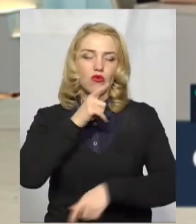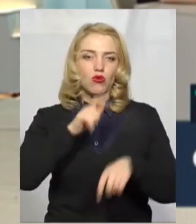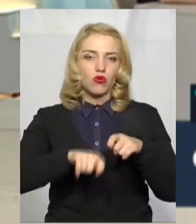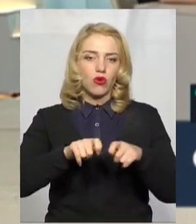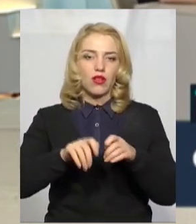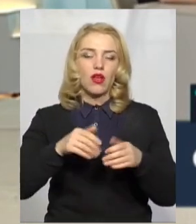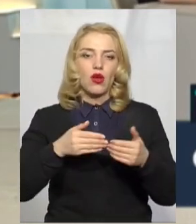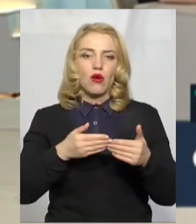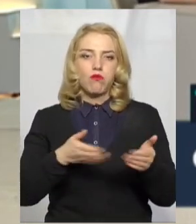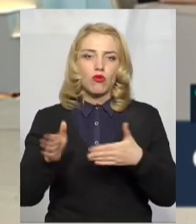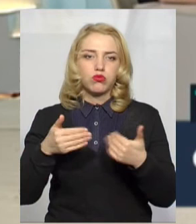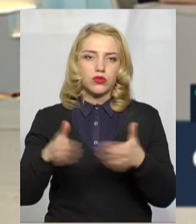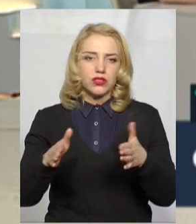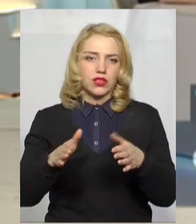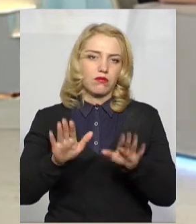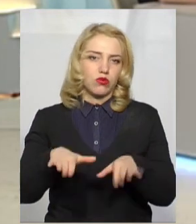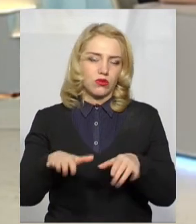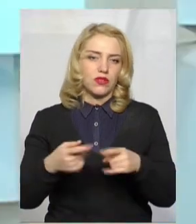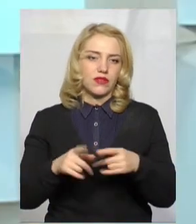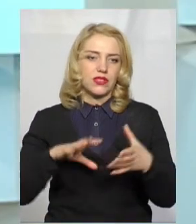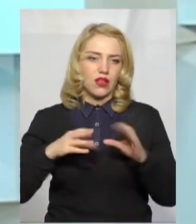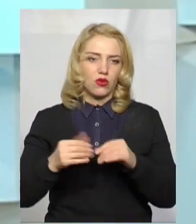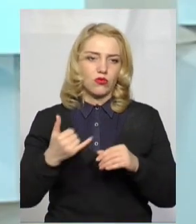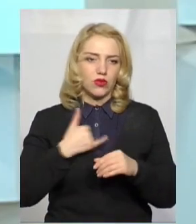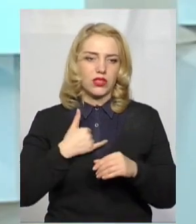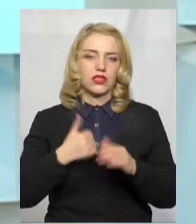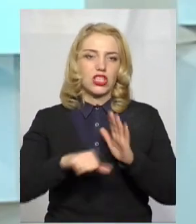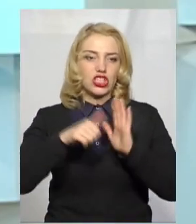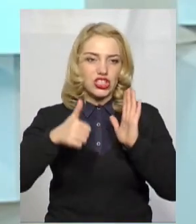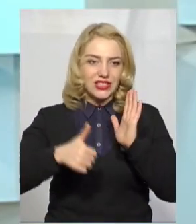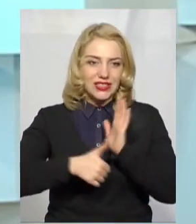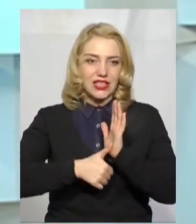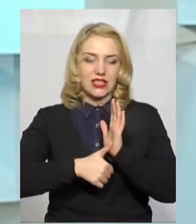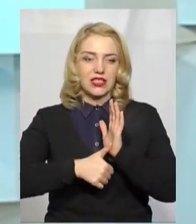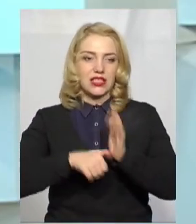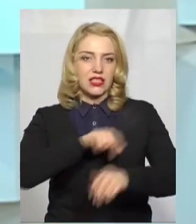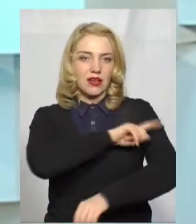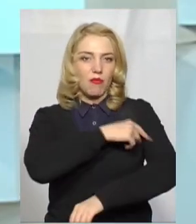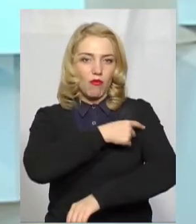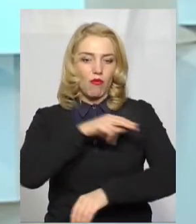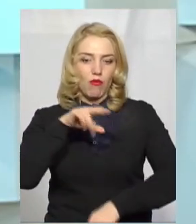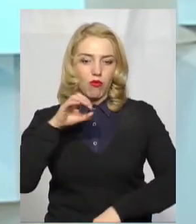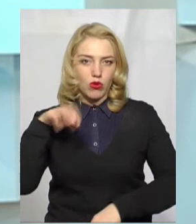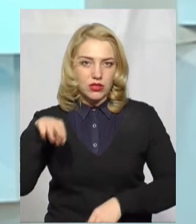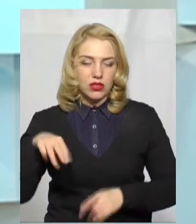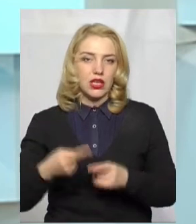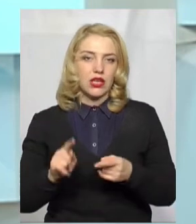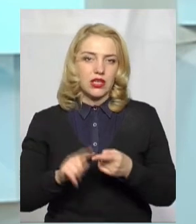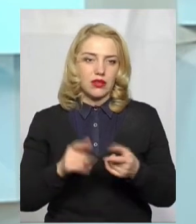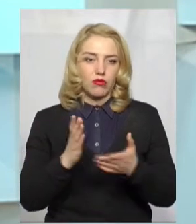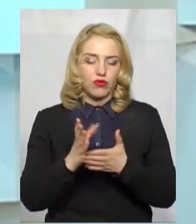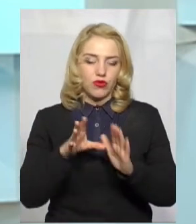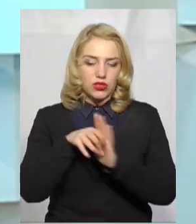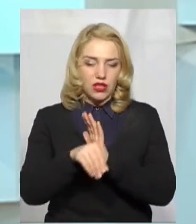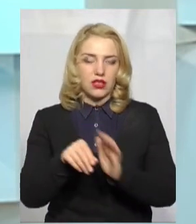Так, всього в нас встановлено таких 16 картинних постів. До складу, як вже було озвучено,